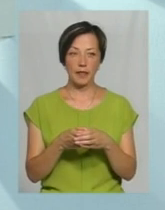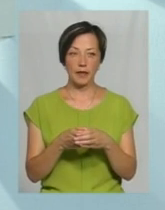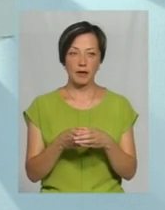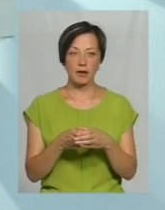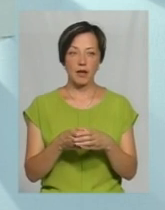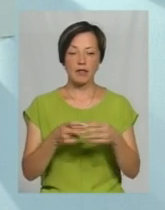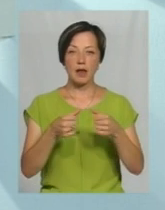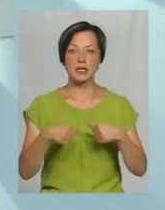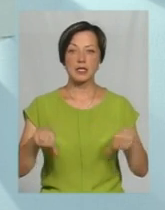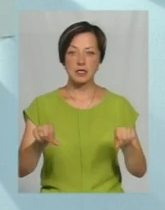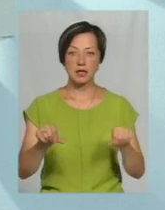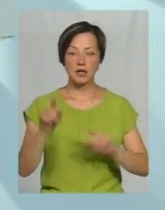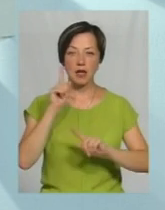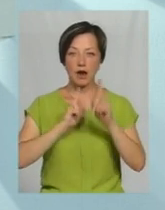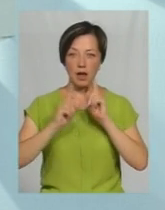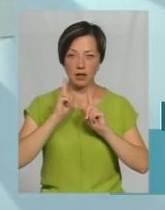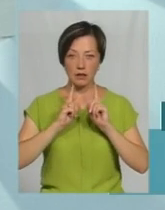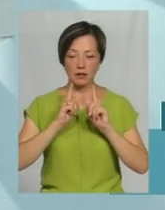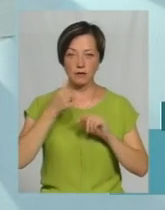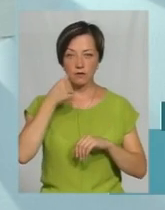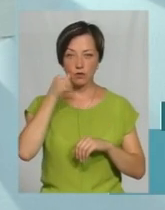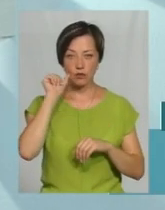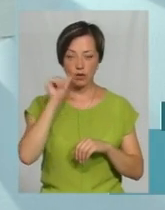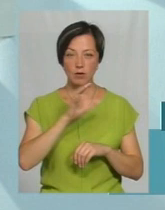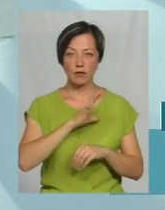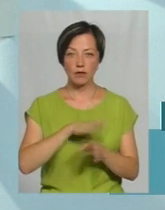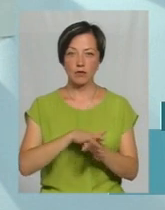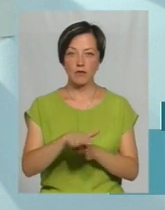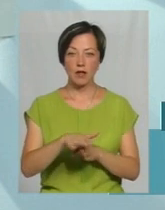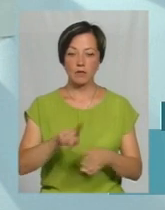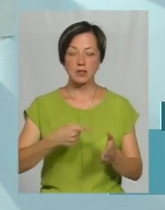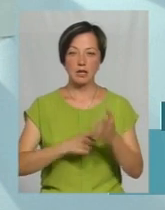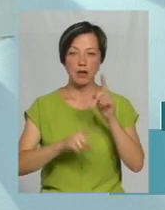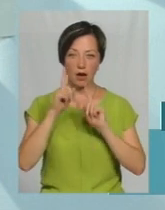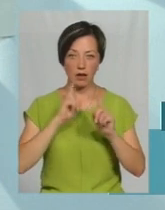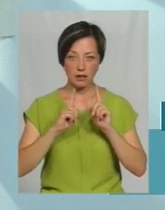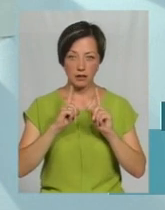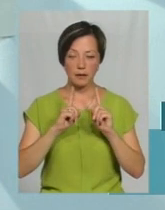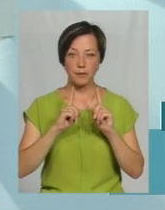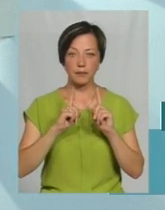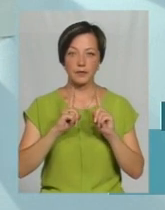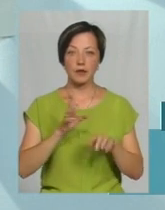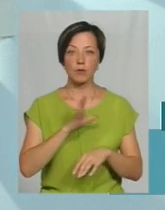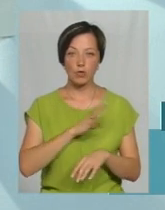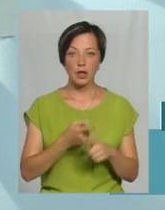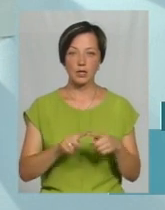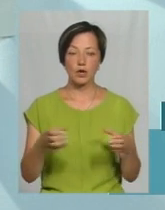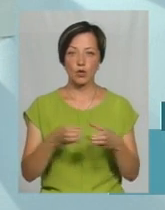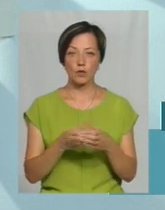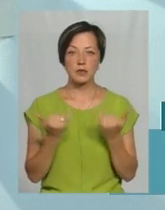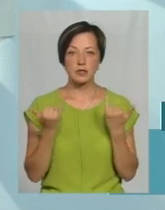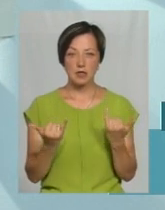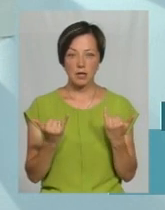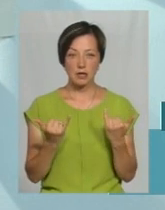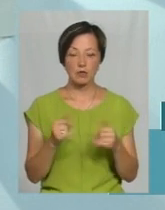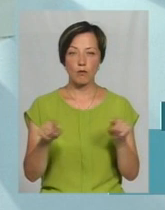засіданні на раді вчора, яка відбувалася в міській раді, вона була ця група, але зараз ми її